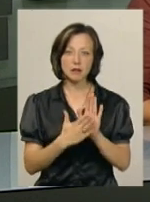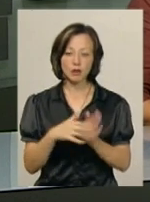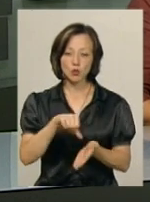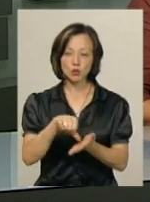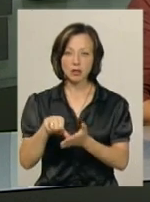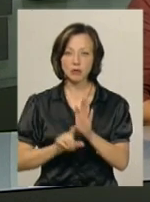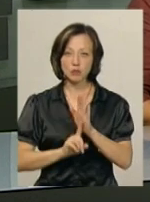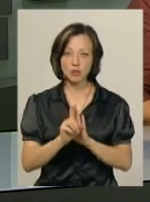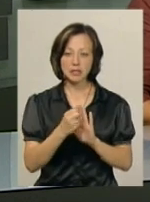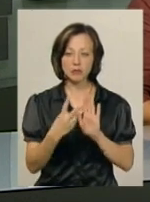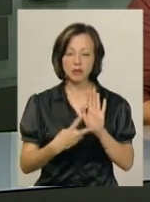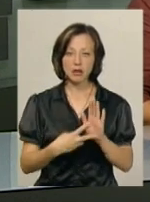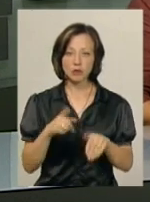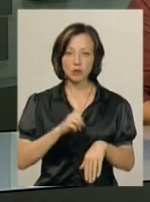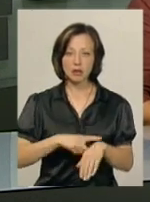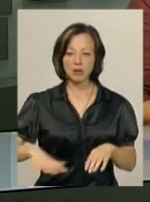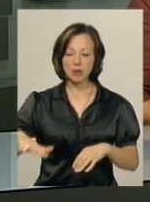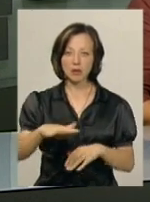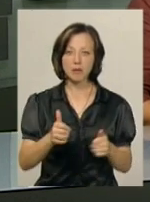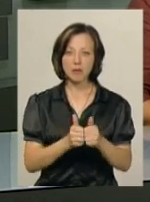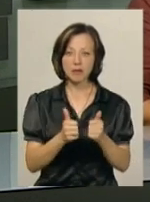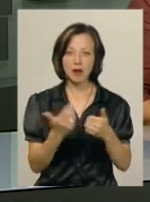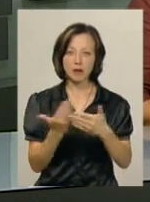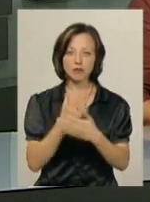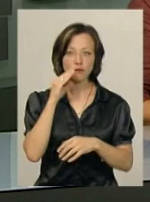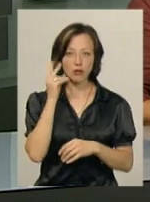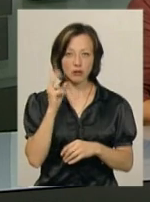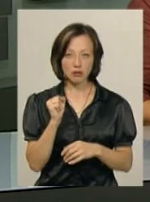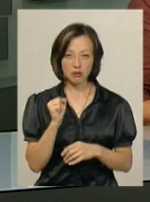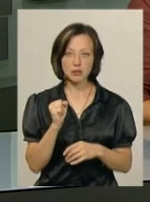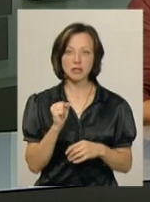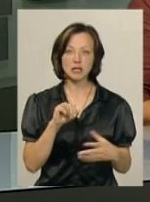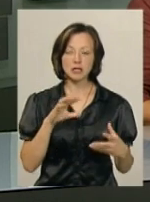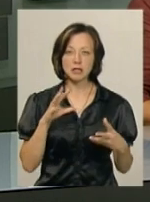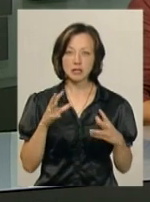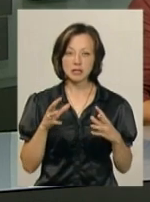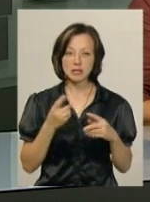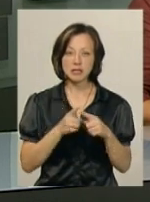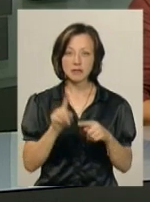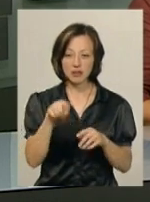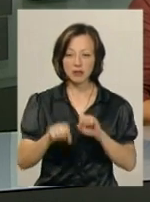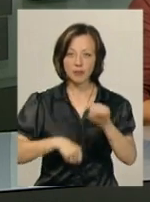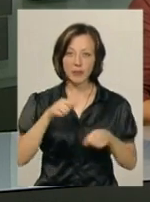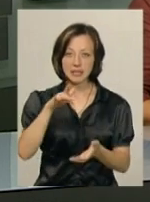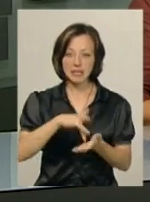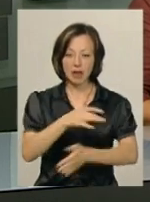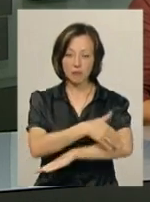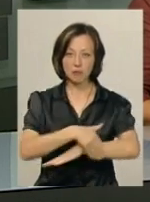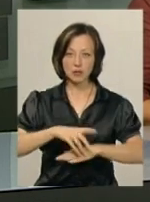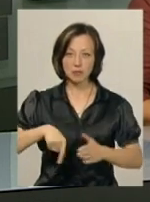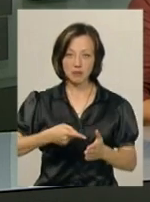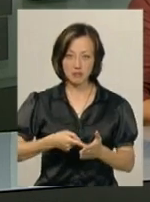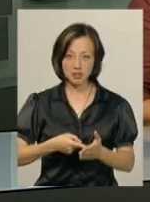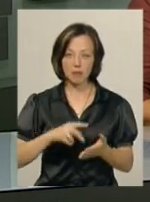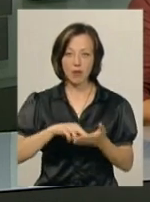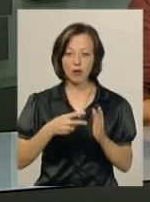учасниць розпочнеться о 17-й годині на майданчику біля кінотеатру Шевченка. Звіти «Леді на велосипедах» проїдуться центральними вулицями міста.